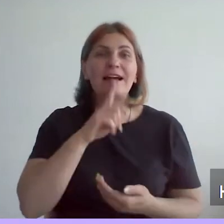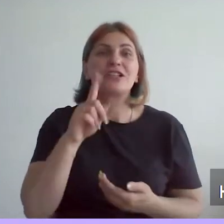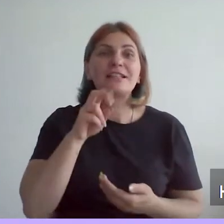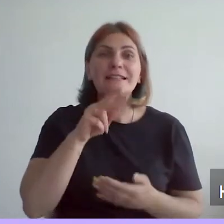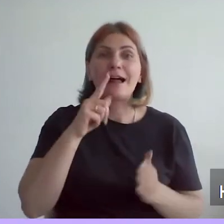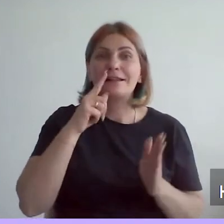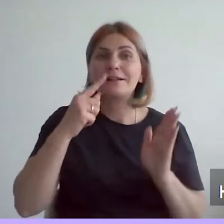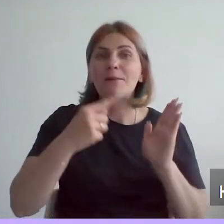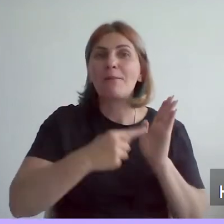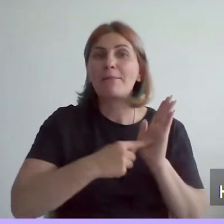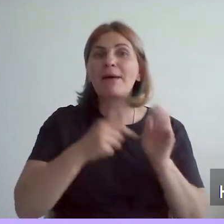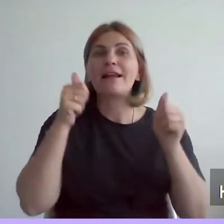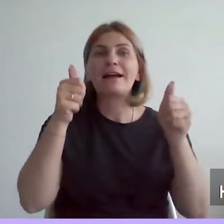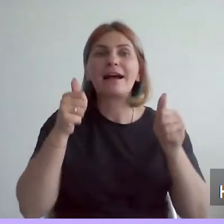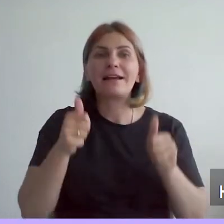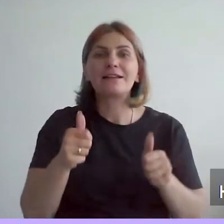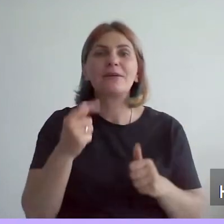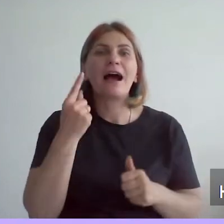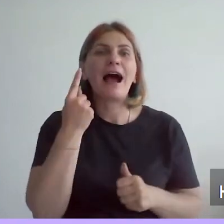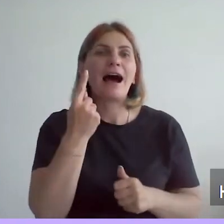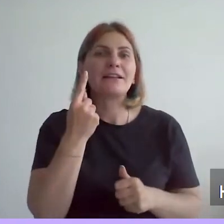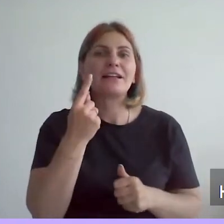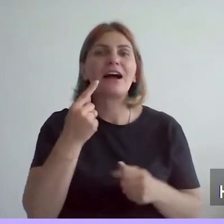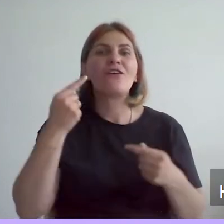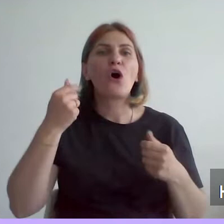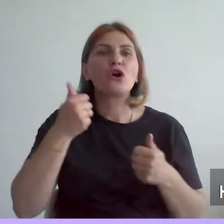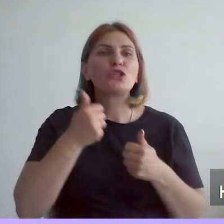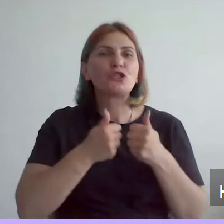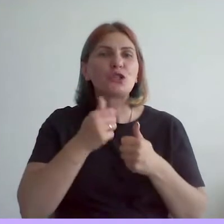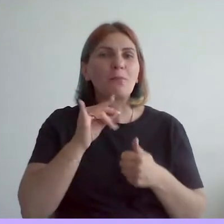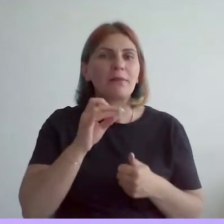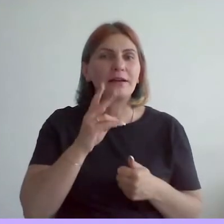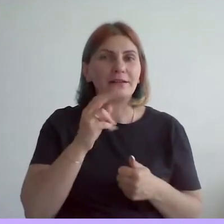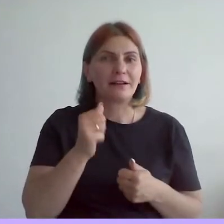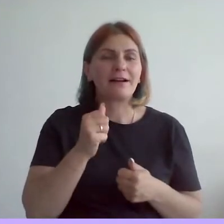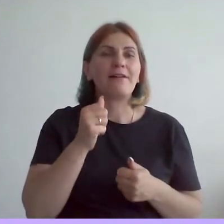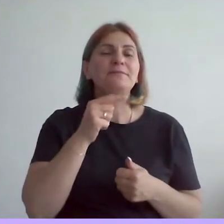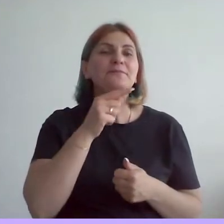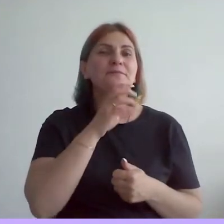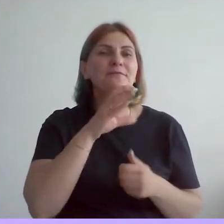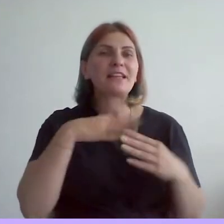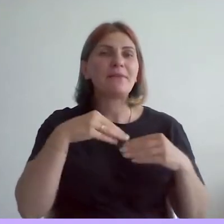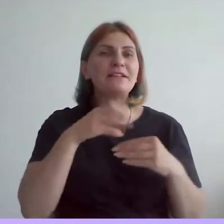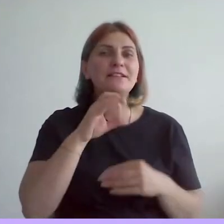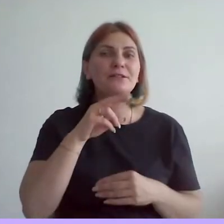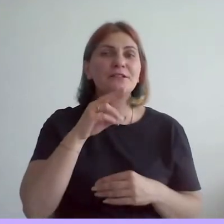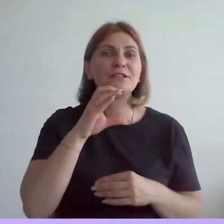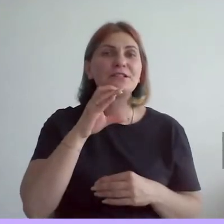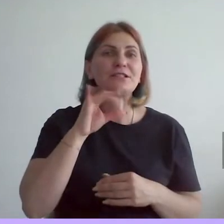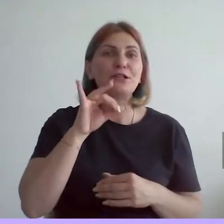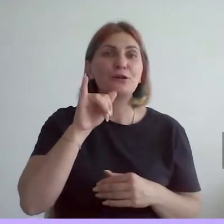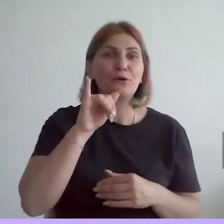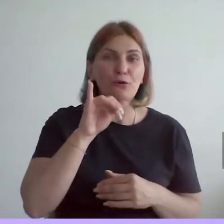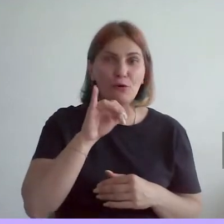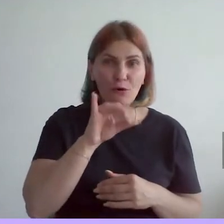попали картины одного непримиримого соперника семейства Сио. Помимо Сио было еще несколько